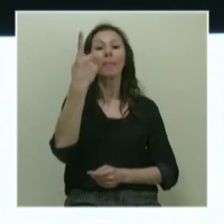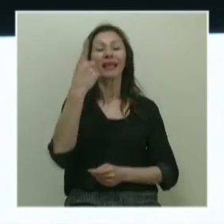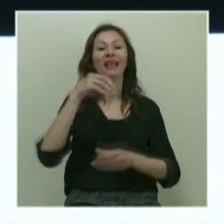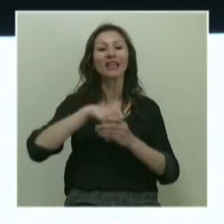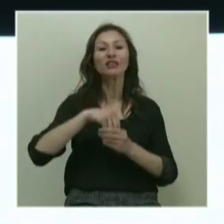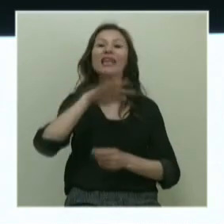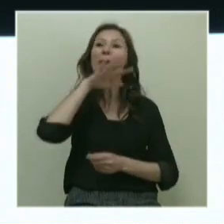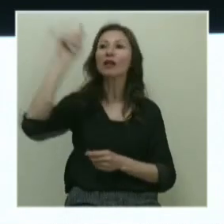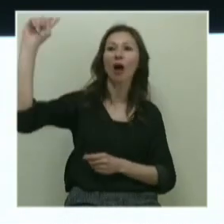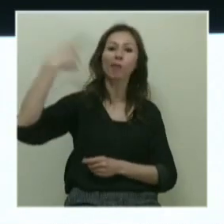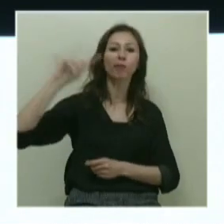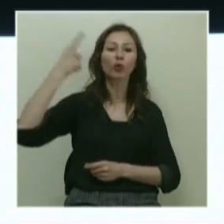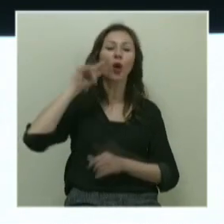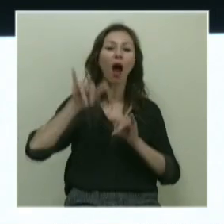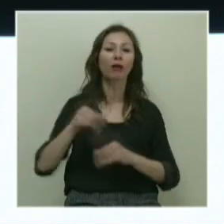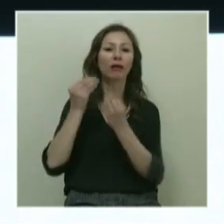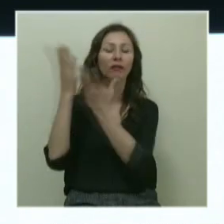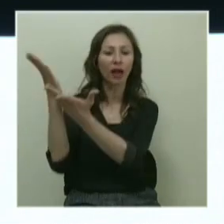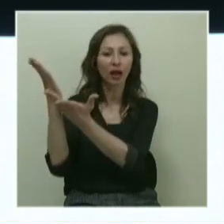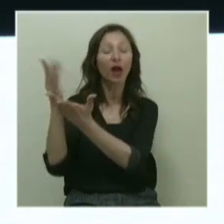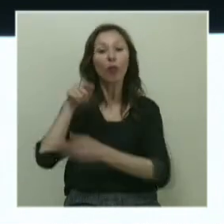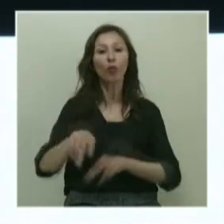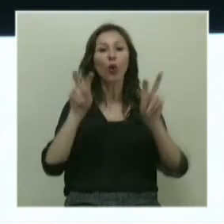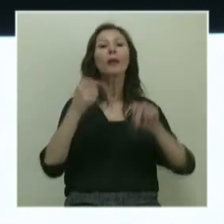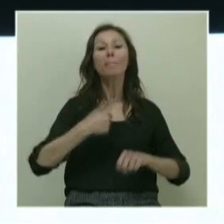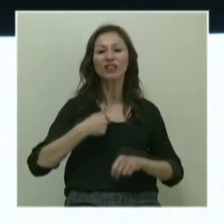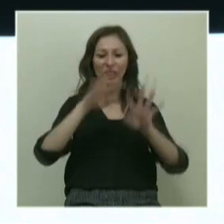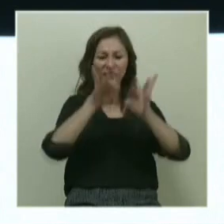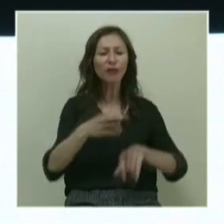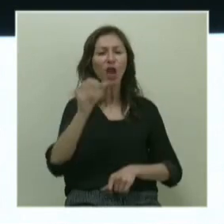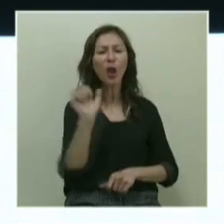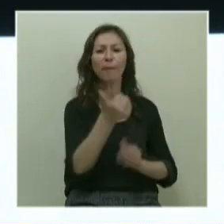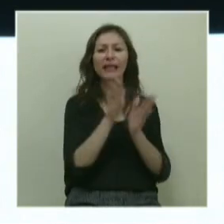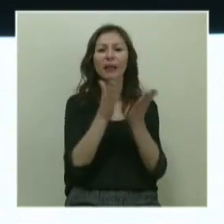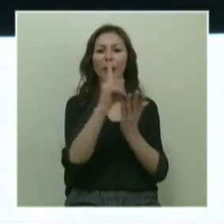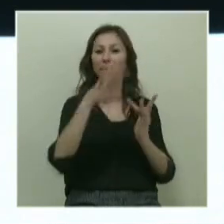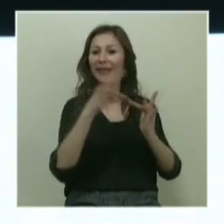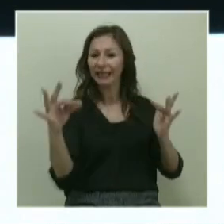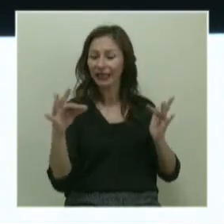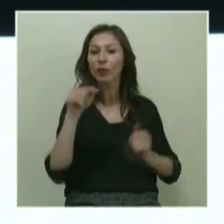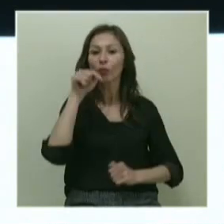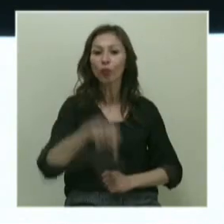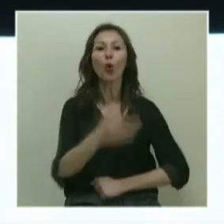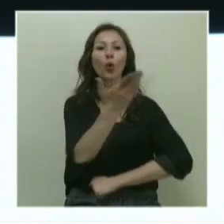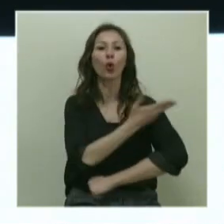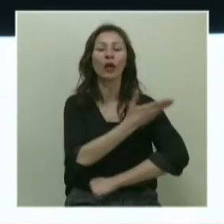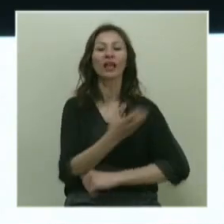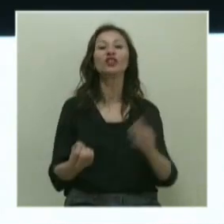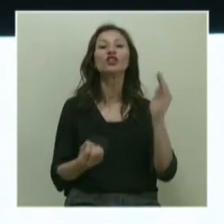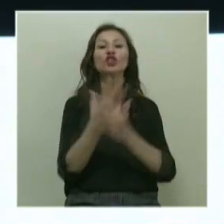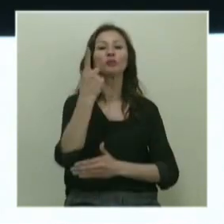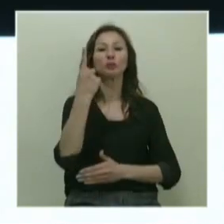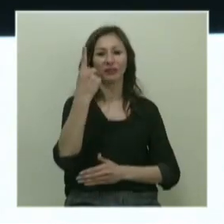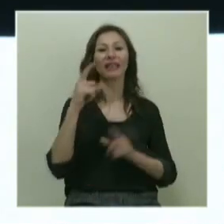krizle karşı karşıya. Bu konuda bence yazılmış en önemli kitaplardan birini bu ülkeden çıkmış biri